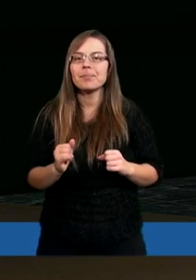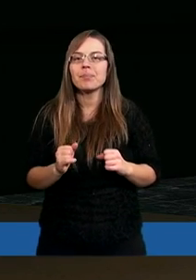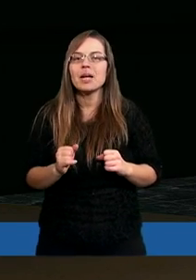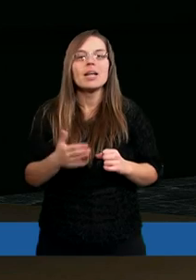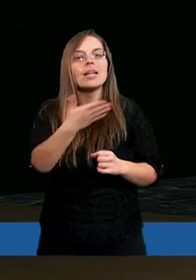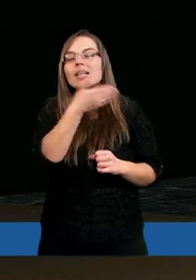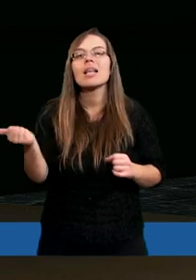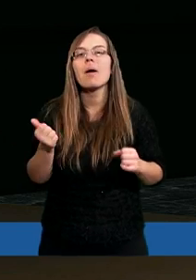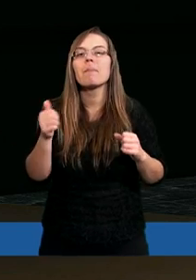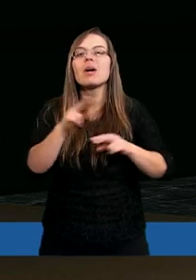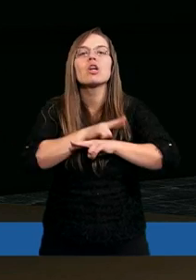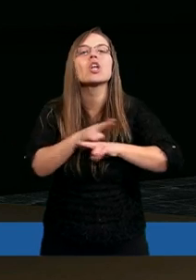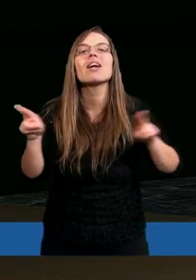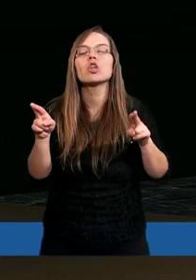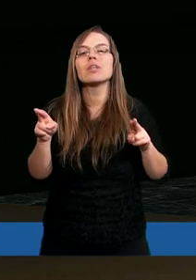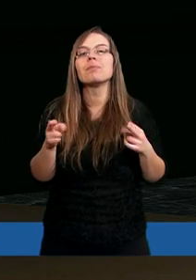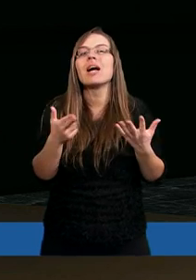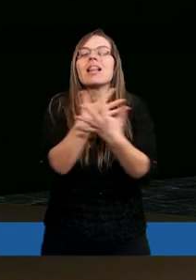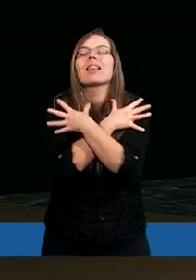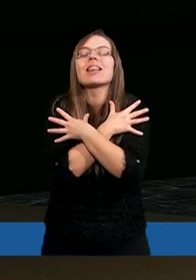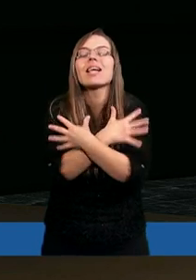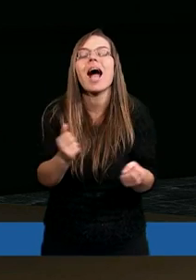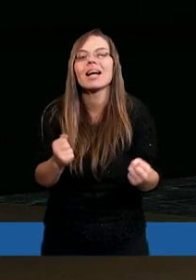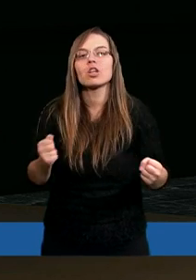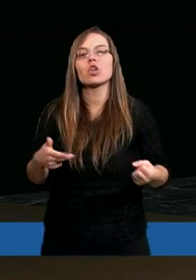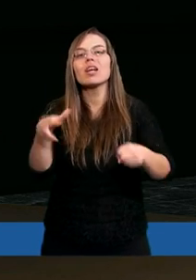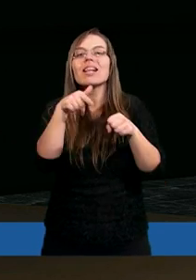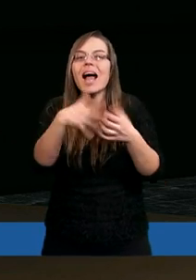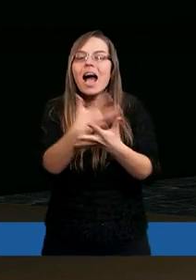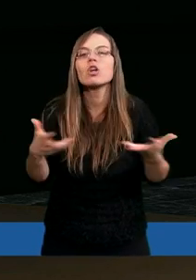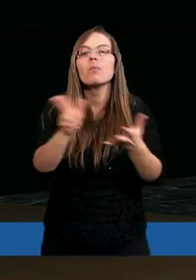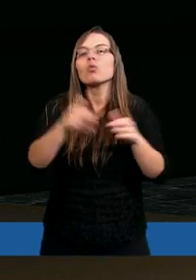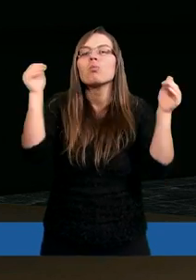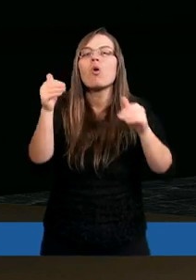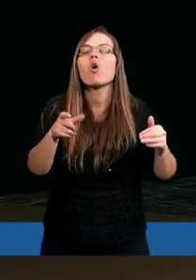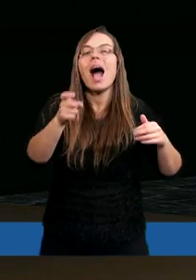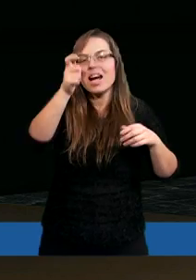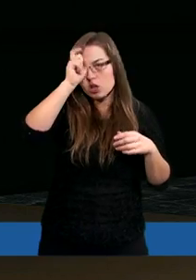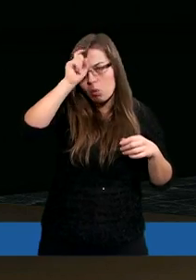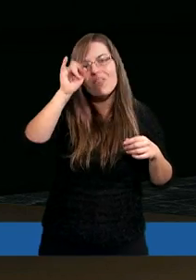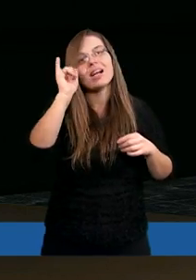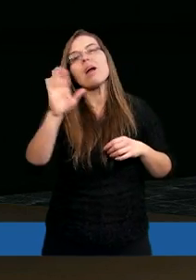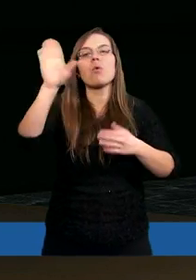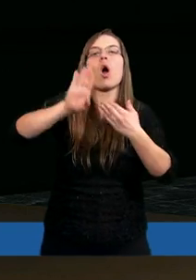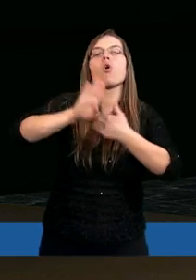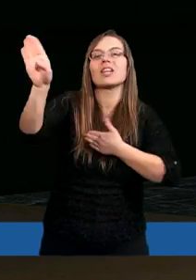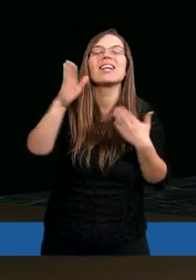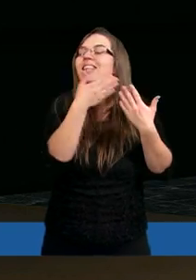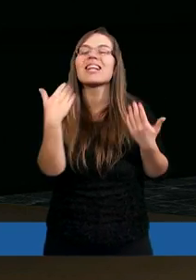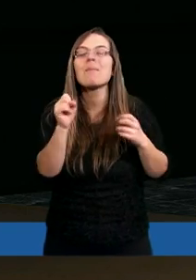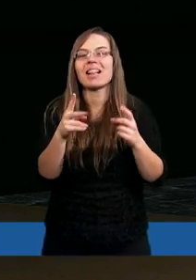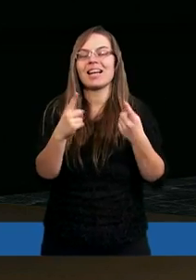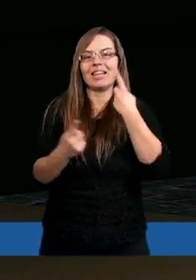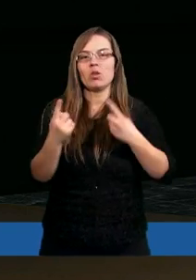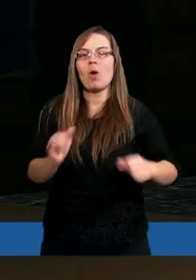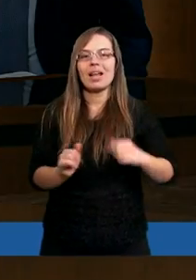I nie ma rzeczy tragicznych tu na ziemi, które mogą oddzielić człowieka od Boga, jeżeli ucieka się człowiek